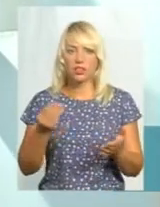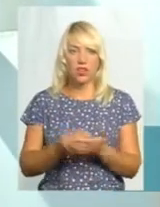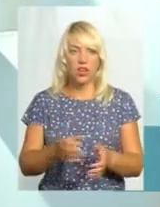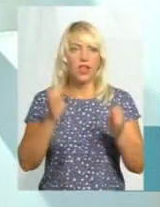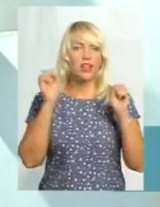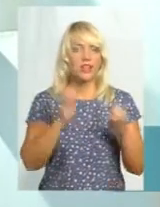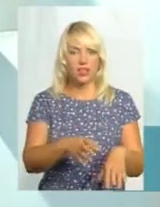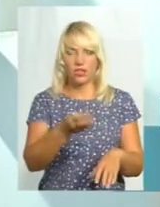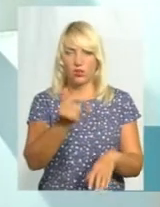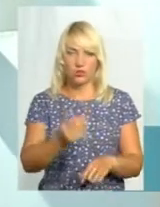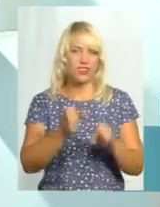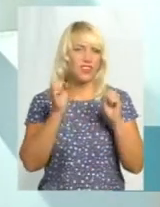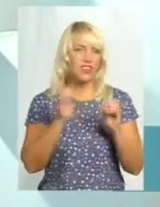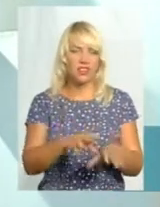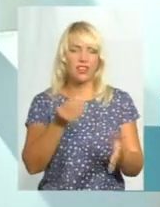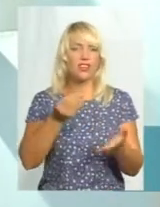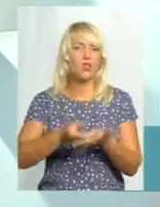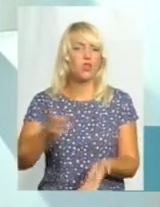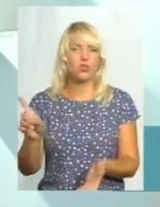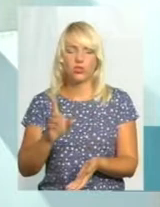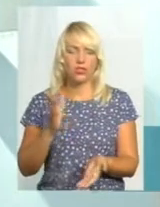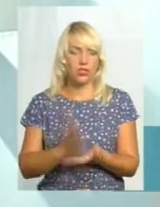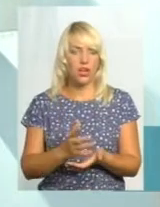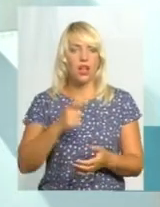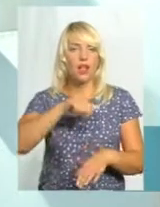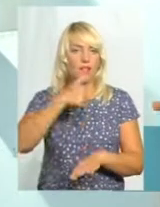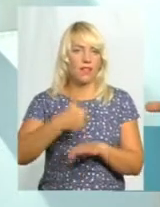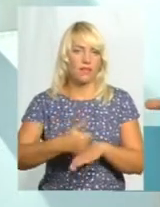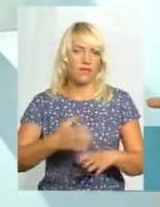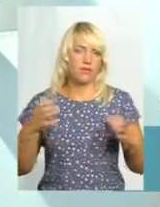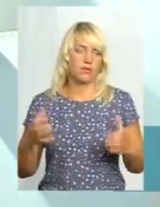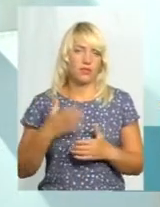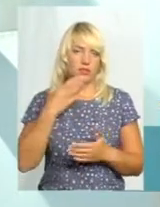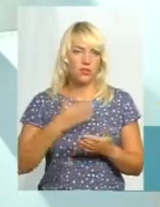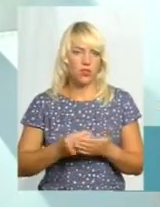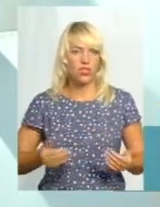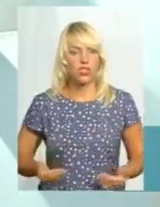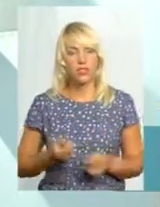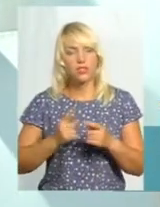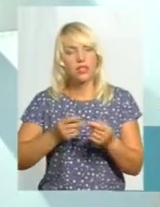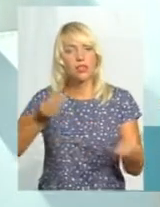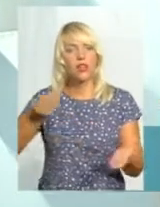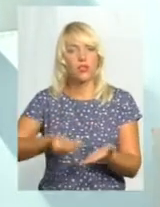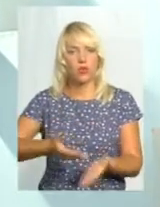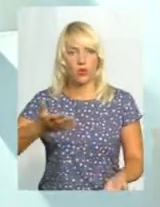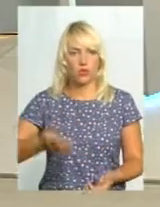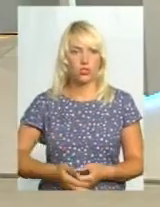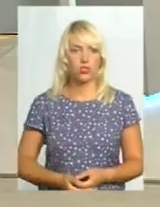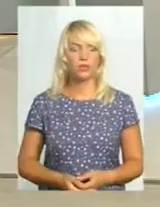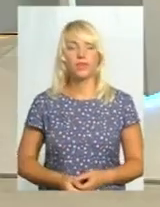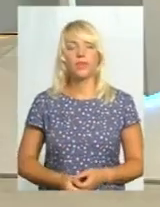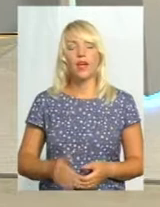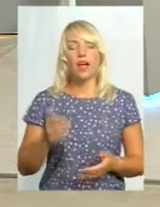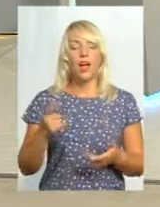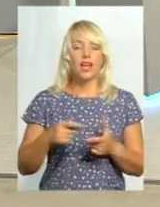коштовності, які у вас є. Хай там вам не виплатили. Головне – збережіть своє життя. А це недорожче в нашому. А є якісь гарячі